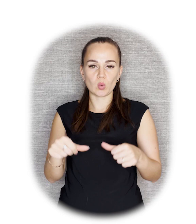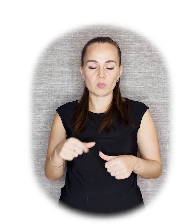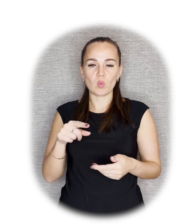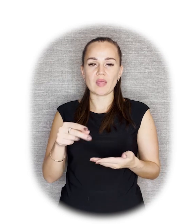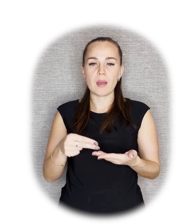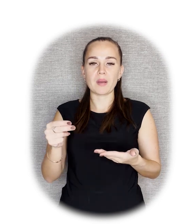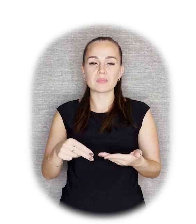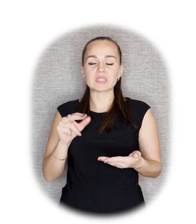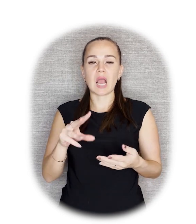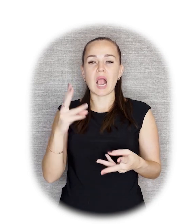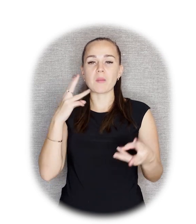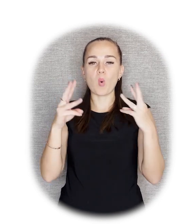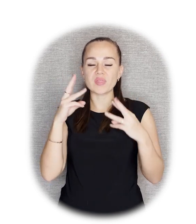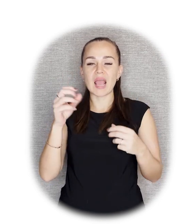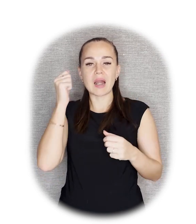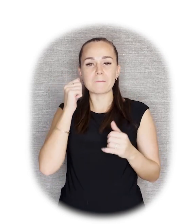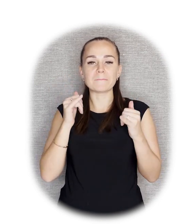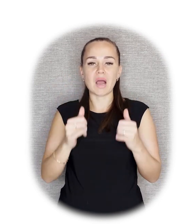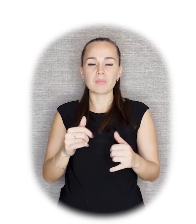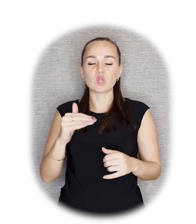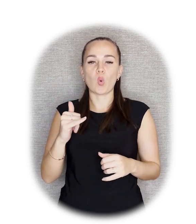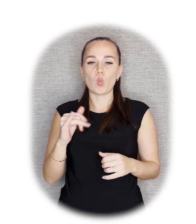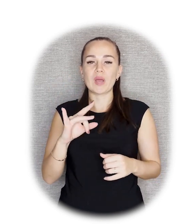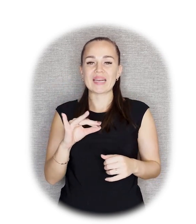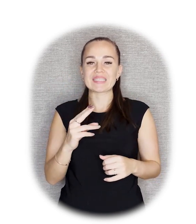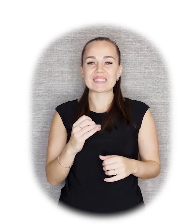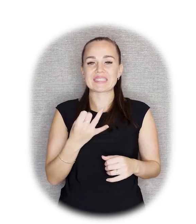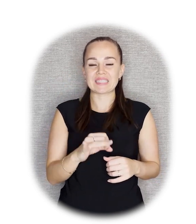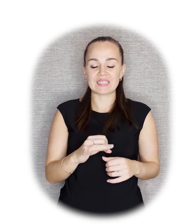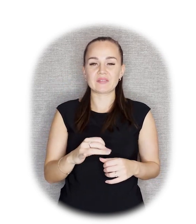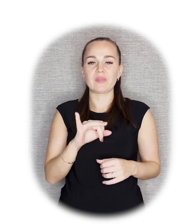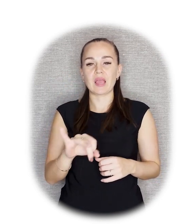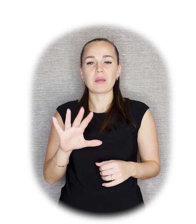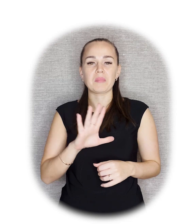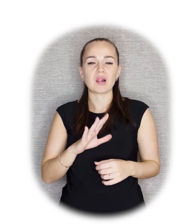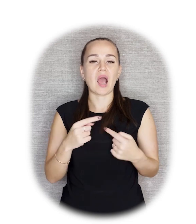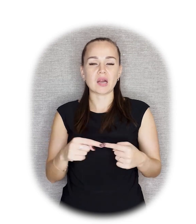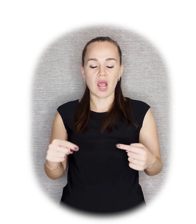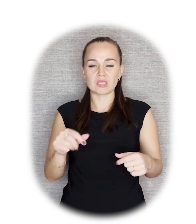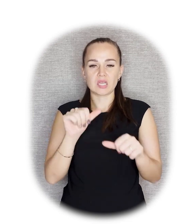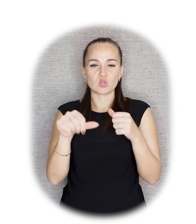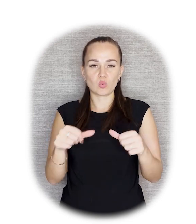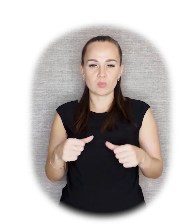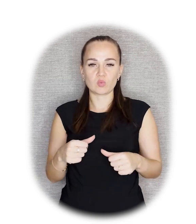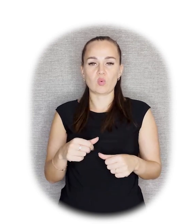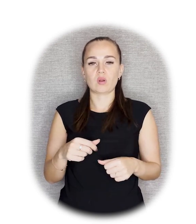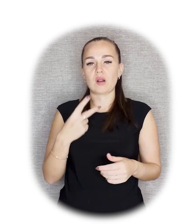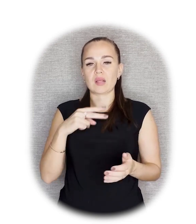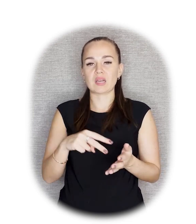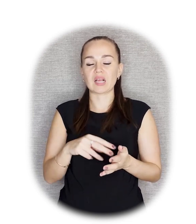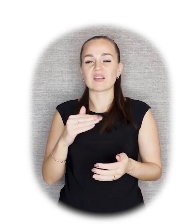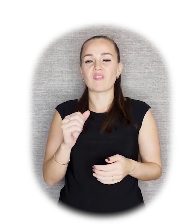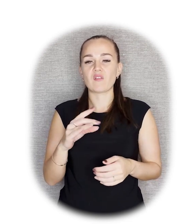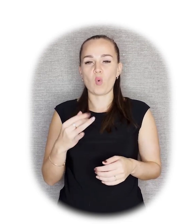скульптуры подписана как модель памятника Урицкому. Но также мы знаем, что была тиражная скульптура Азмоносовского фарфорового